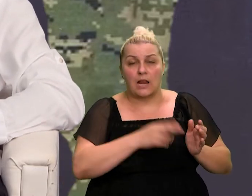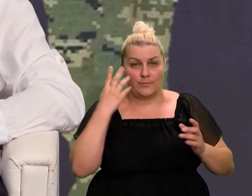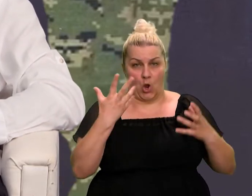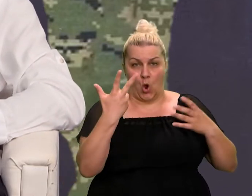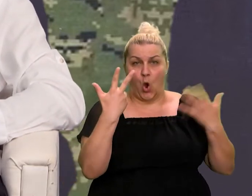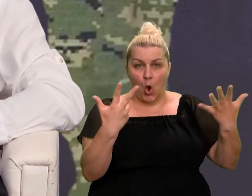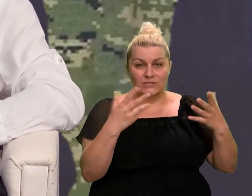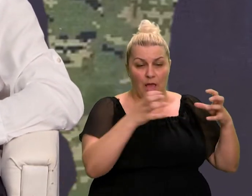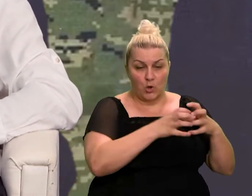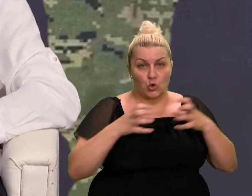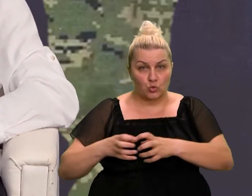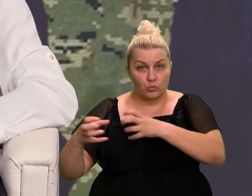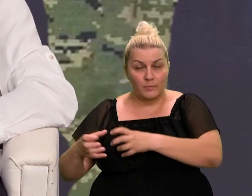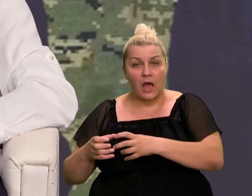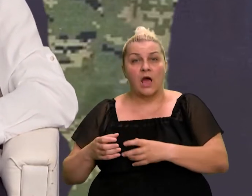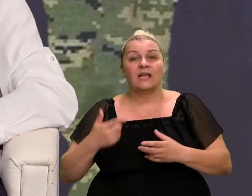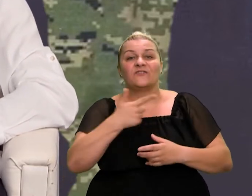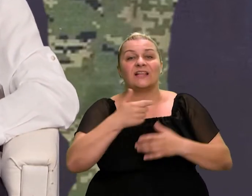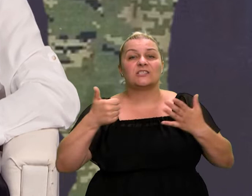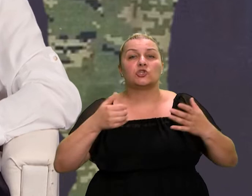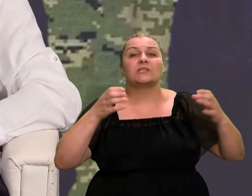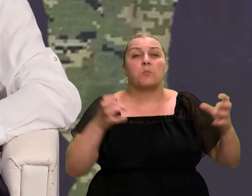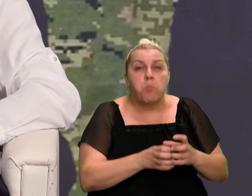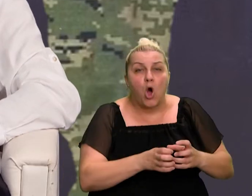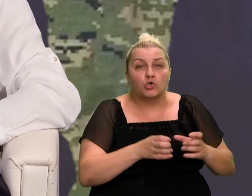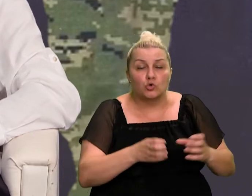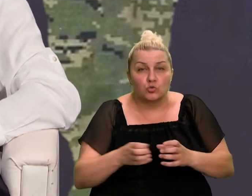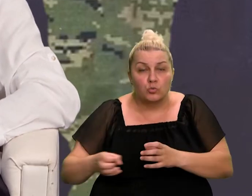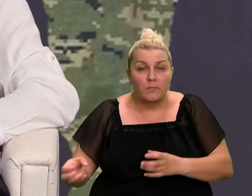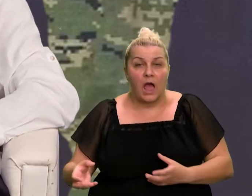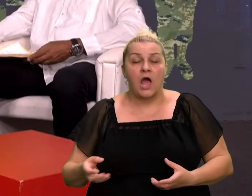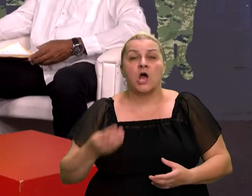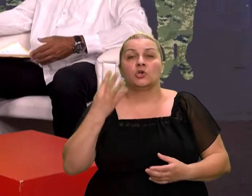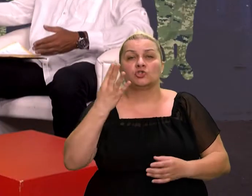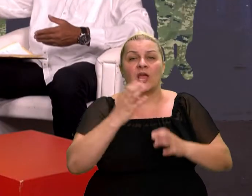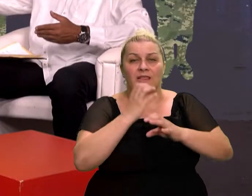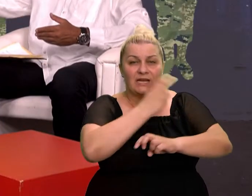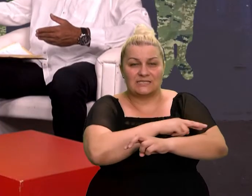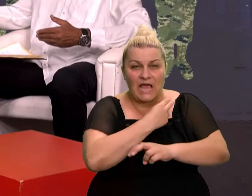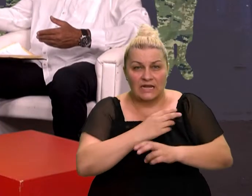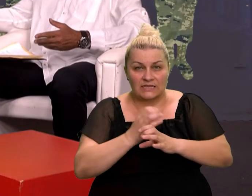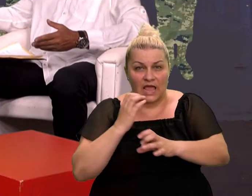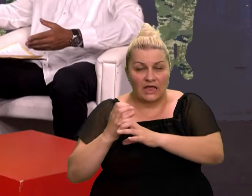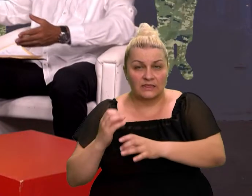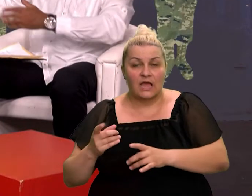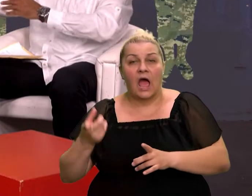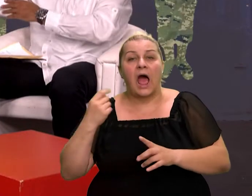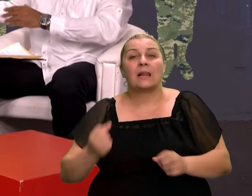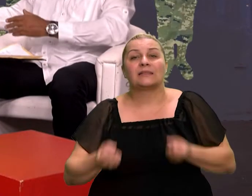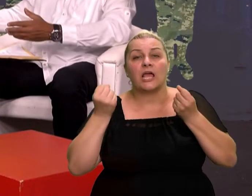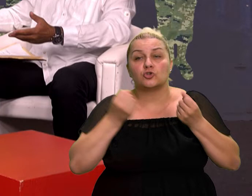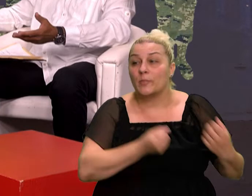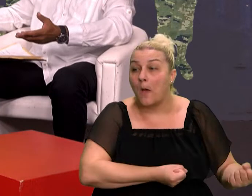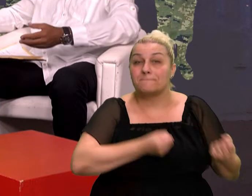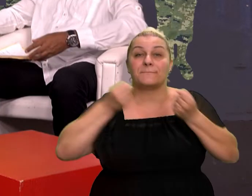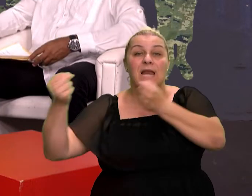26 podgrupa od 8 do 10 ljudi, četiri stanitelska voze su dobro zamišljene, međutim, teško